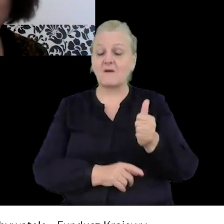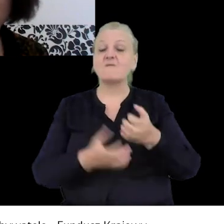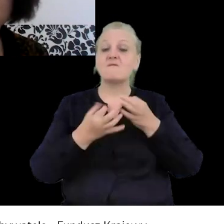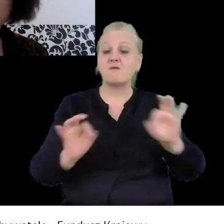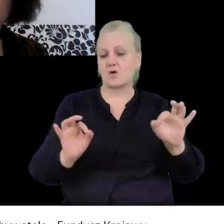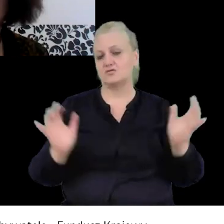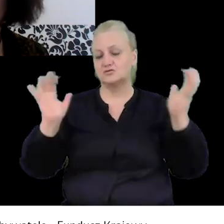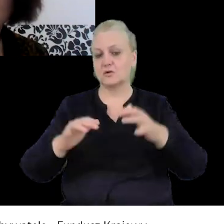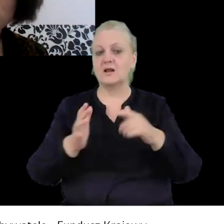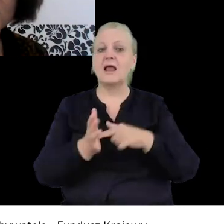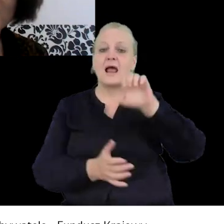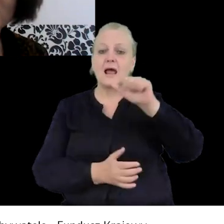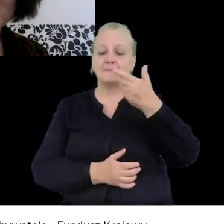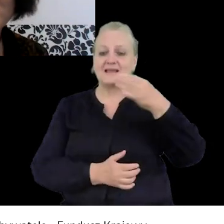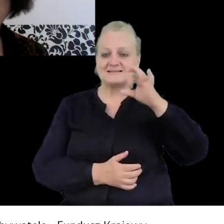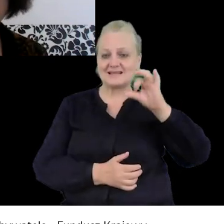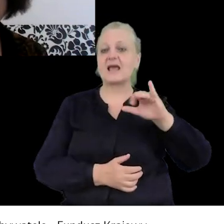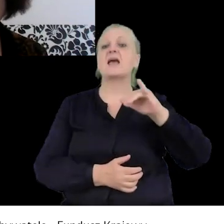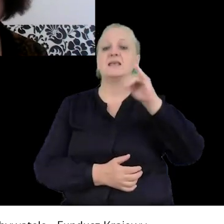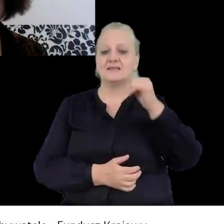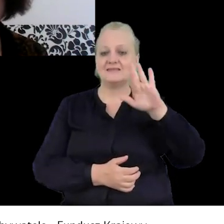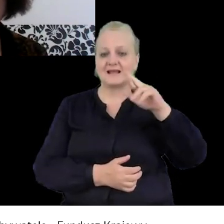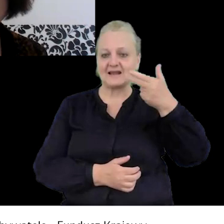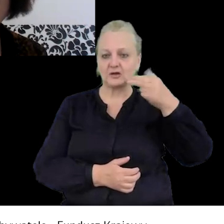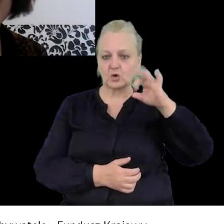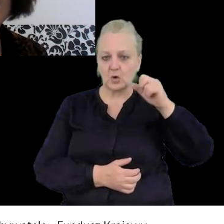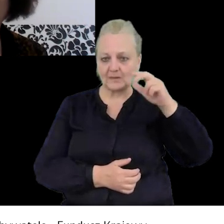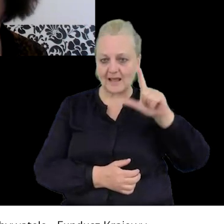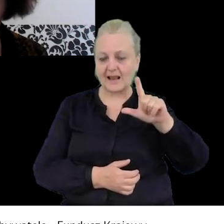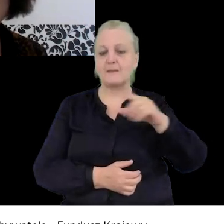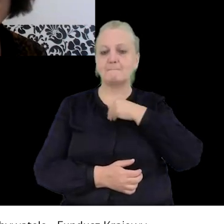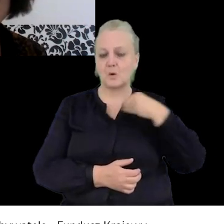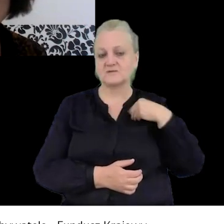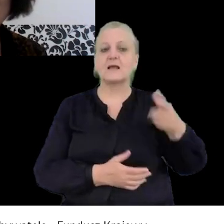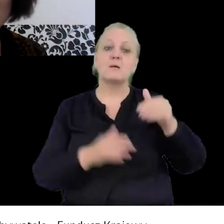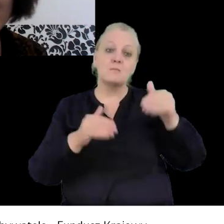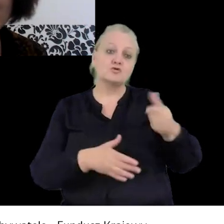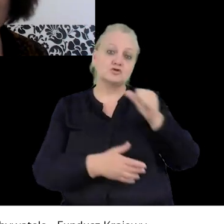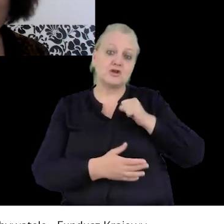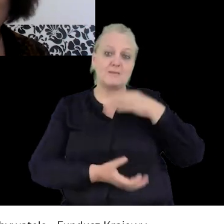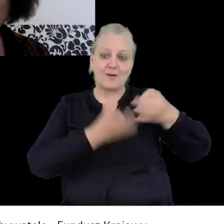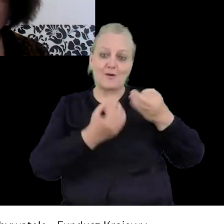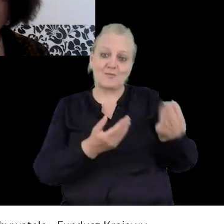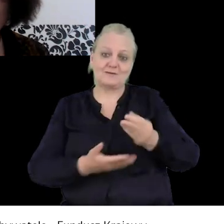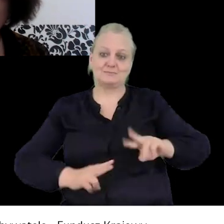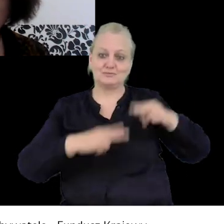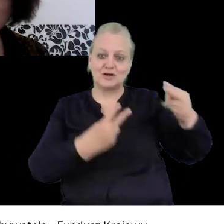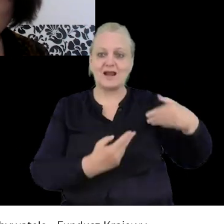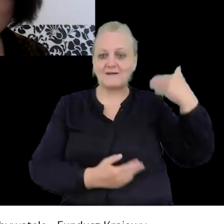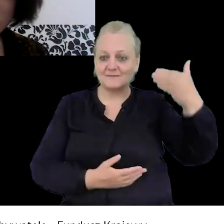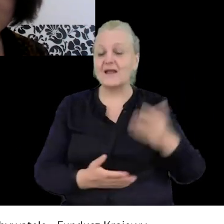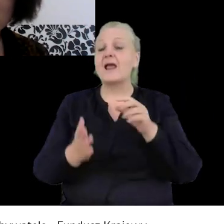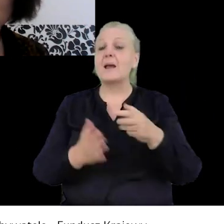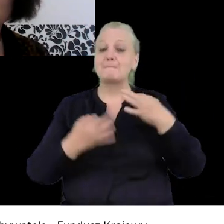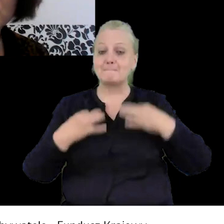zgromadzeń w Amnesty International Polska. I być może chcę jeszcze coś o sobie powiedzieć. Oddaję głos. Bardzo dziękuję. Państwa zapraszam